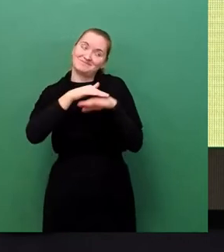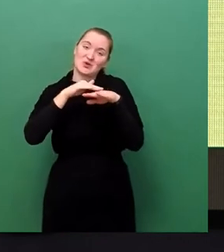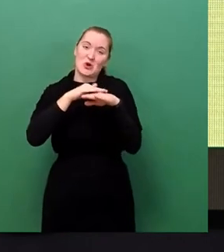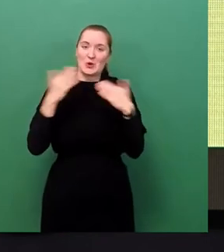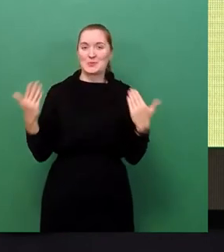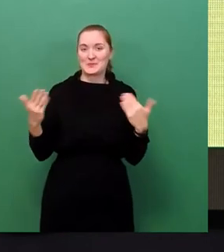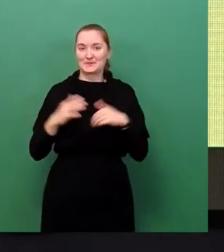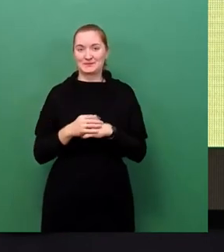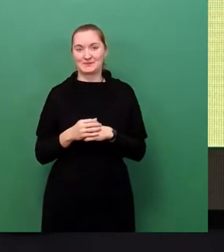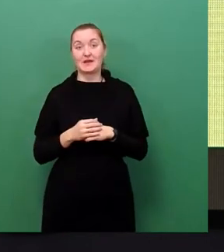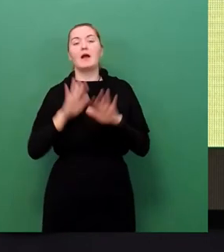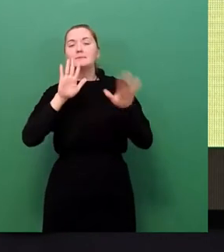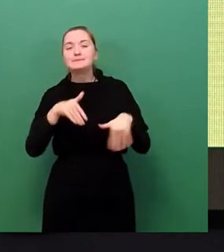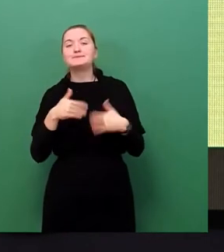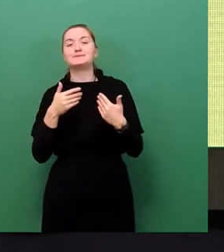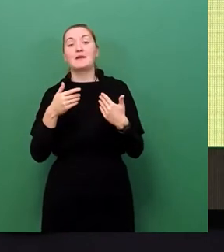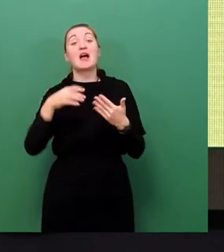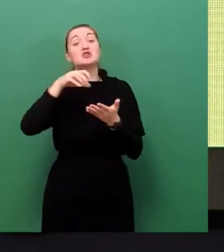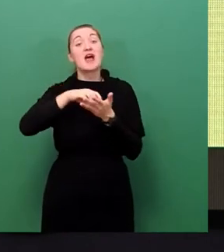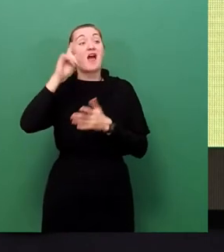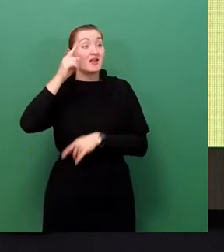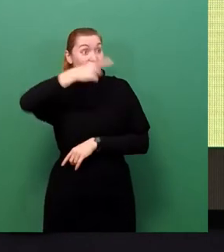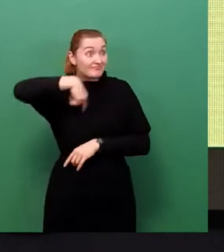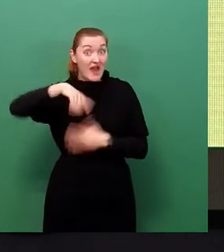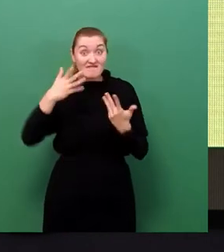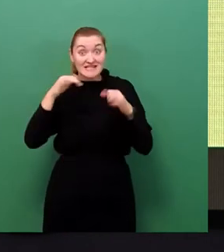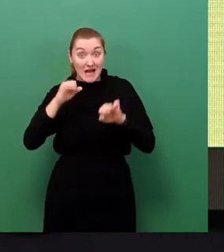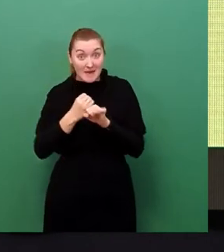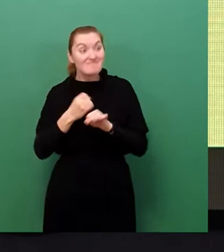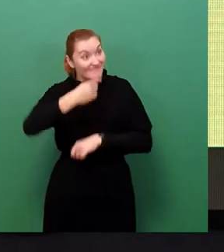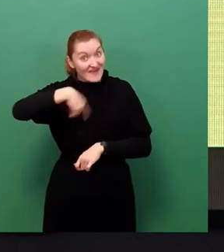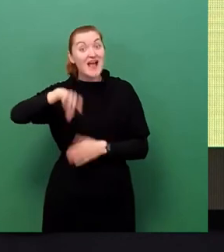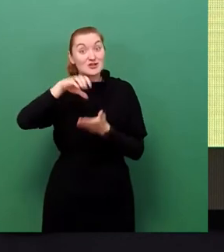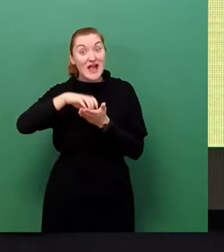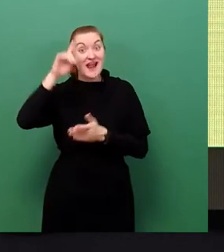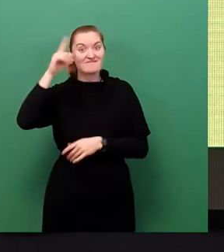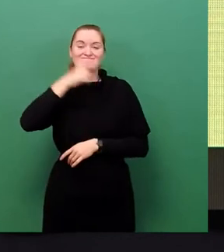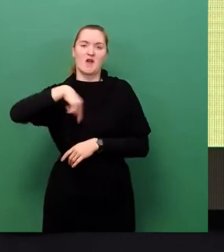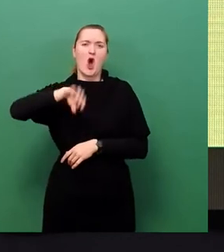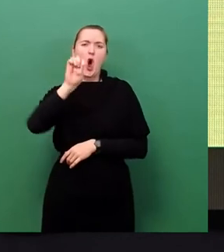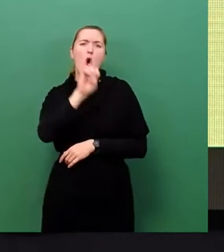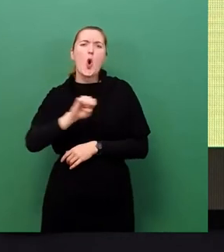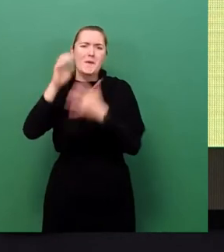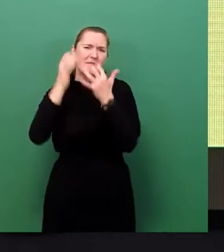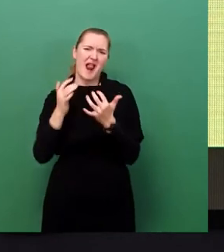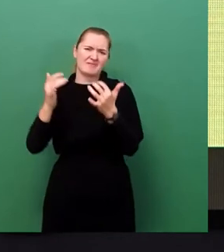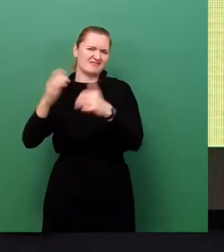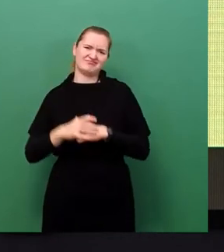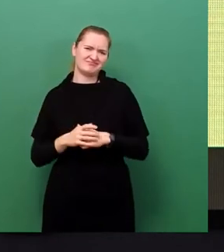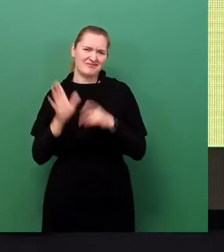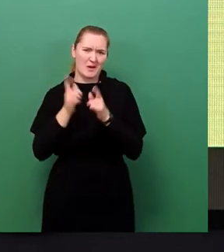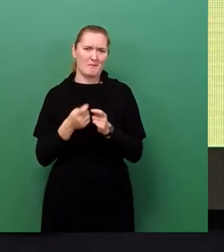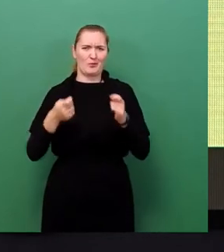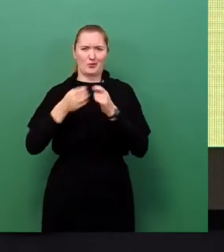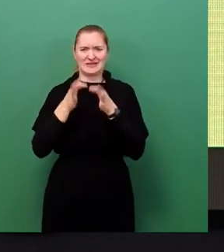was also der Stadtrat tun kann. Wir sind ja immerhin hier auch der Stadtrat, wir sind nicht das Europäische Parlament, wir sind auch nicht der Bundestag, wir sind hier der